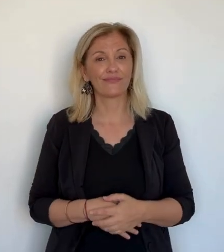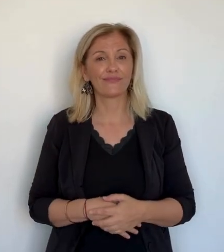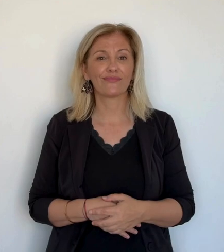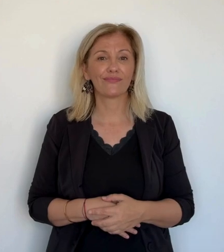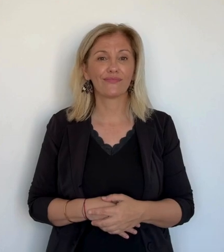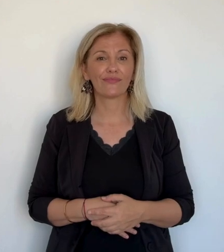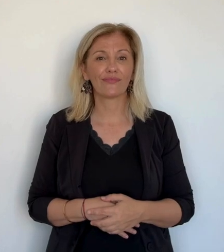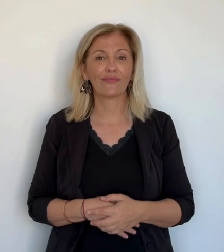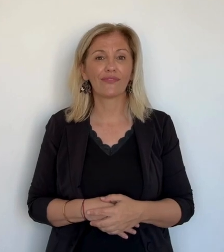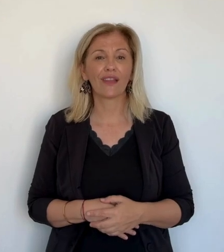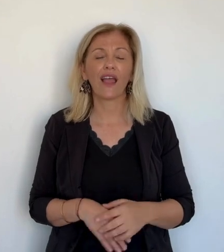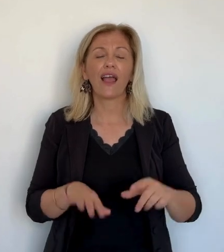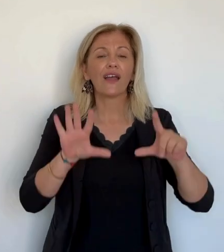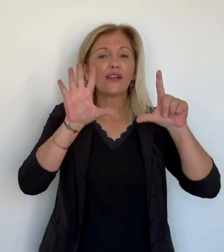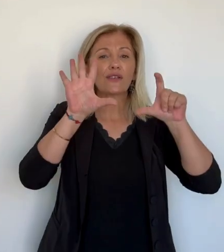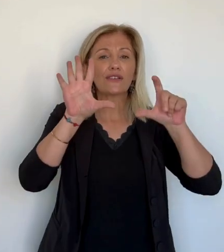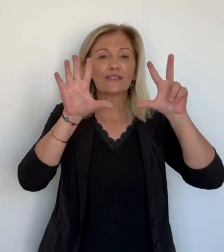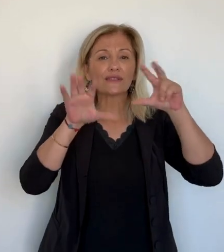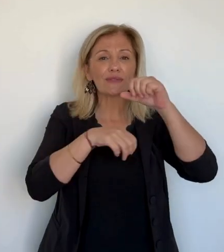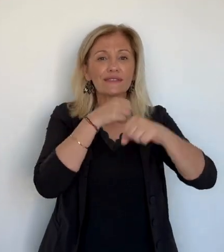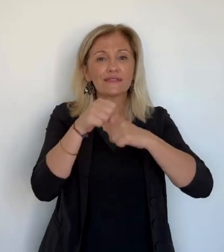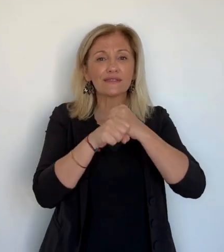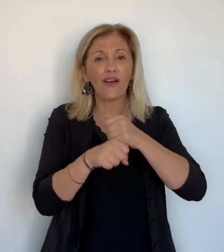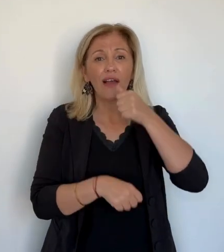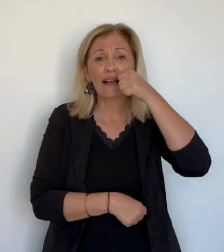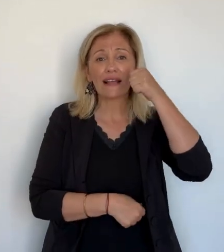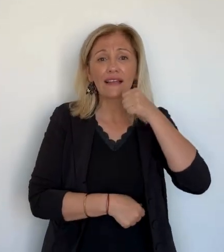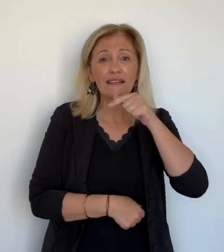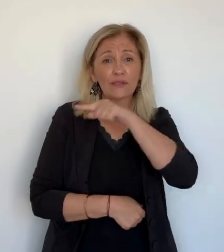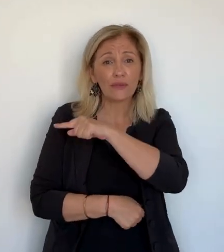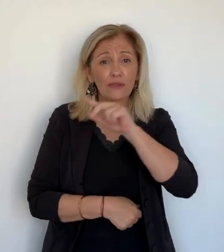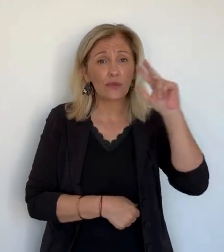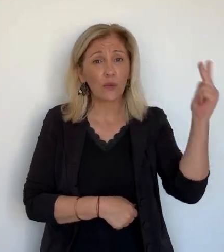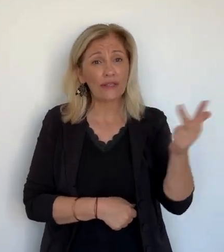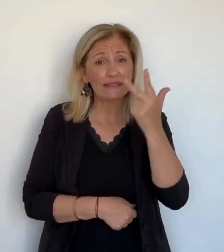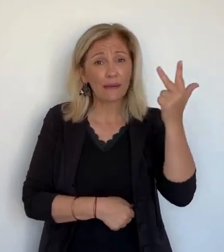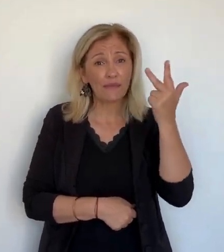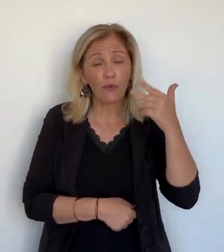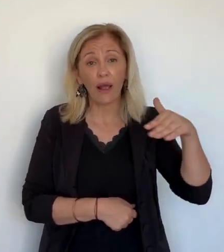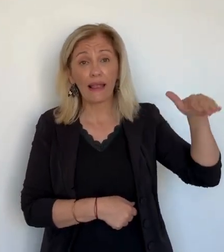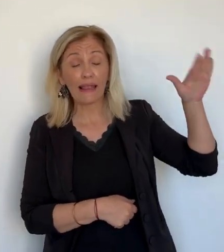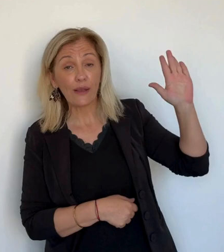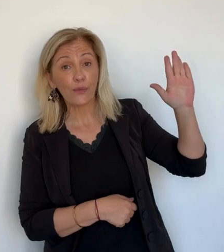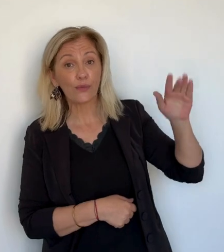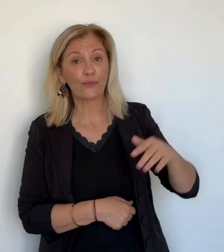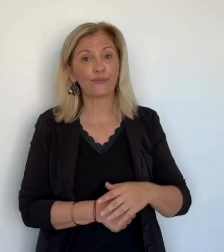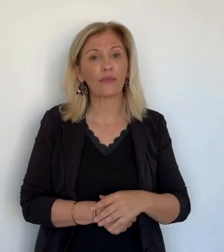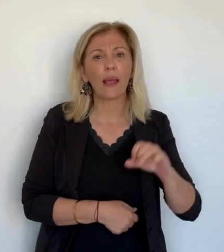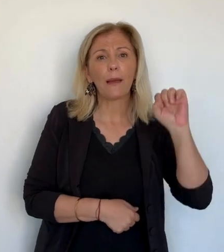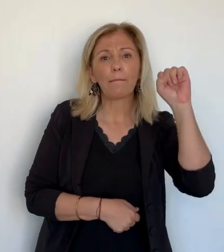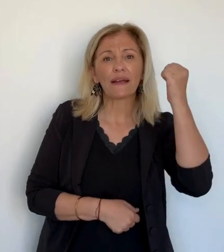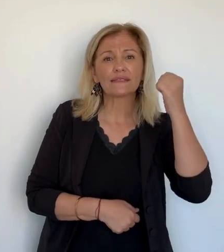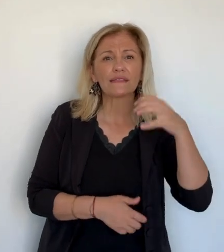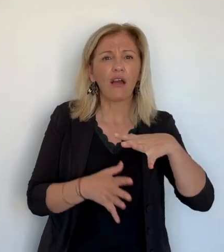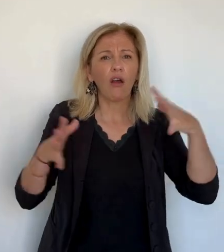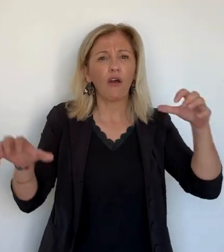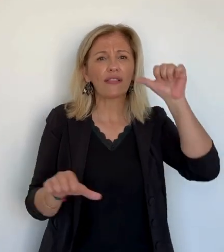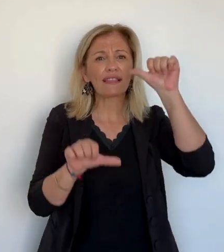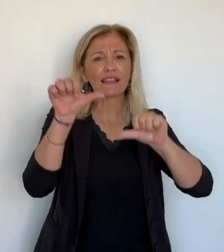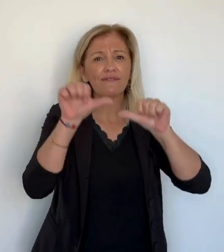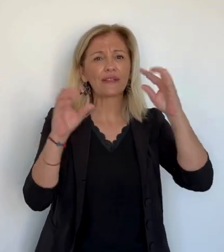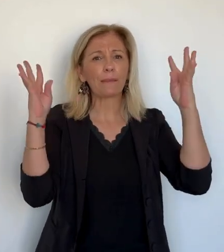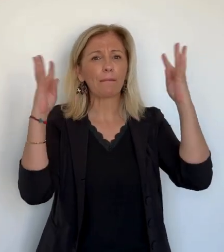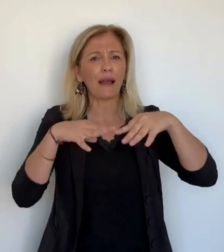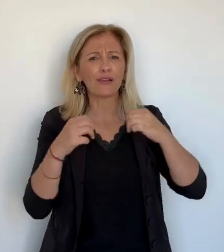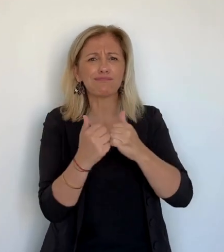ans, Michel Castellane y sera-t-il reconduit pour un troisième mandat ? Autre enjeu, plus Bastia celui-ci, le match entre les oppositions à